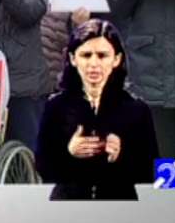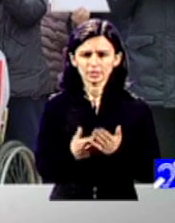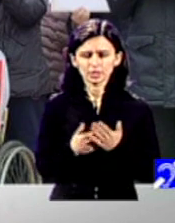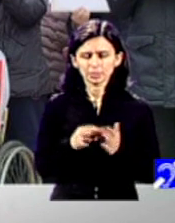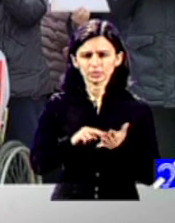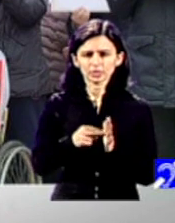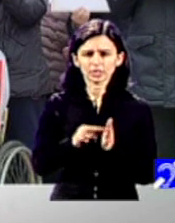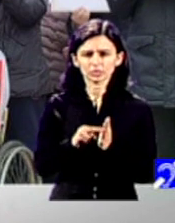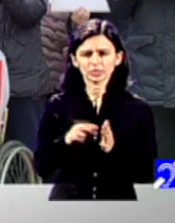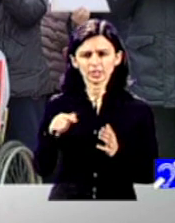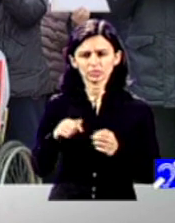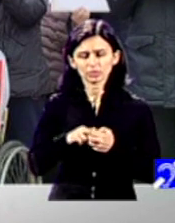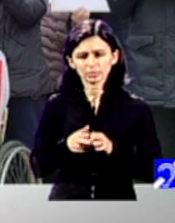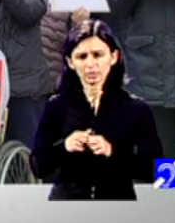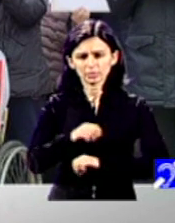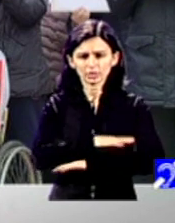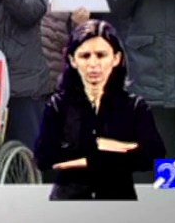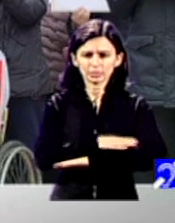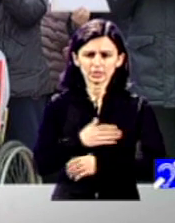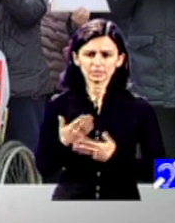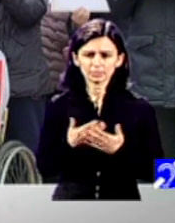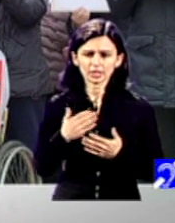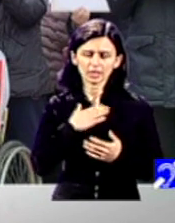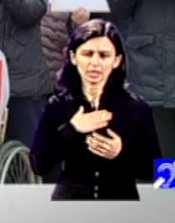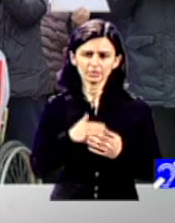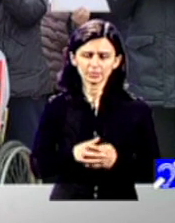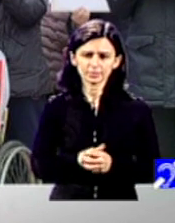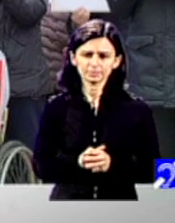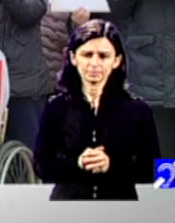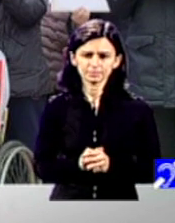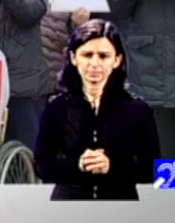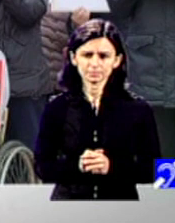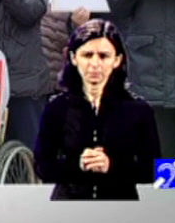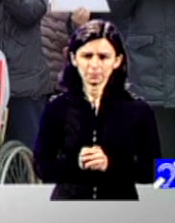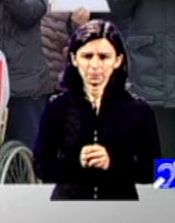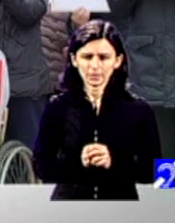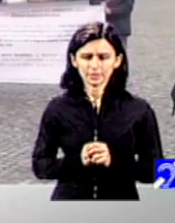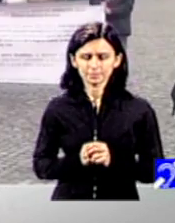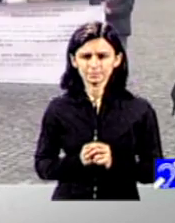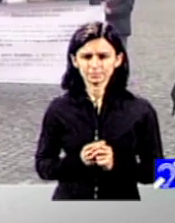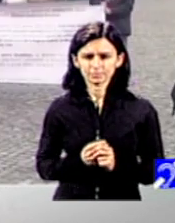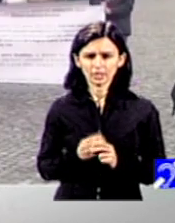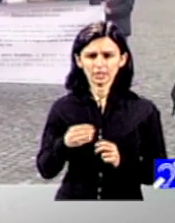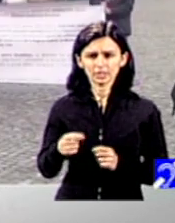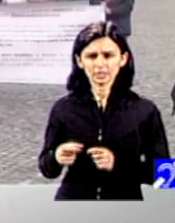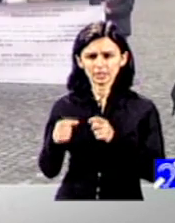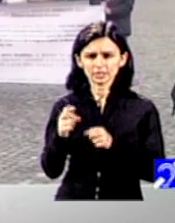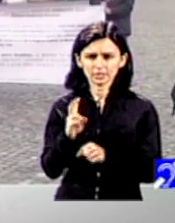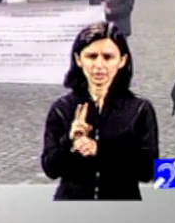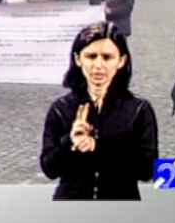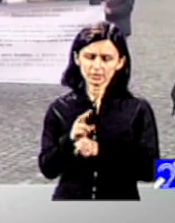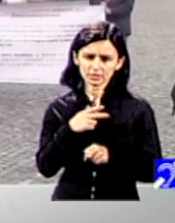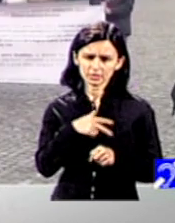acestor probleme de competență pe care le avem. Ce ați spus însă este foarte important de înțeles pentru că, într-adevăr, DGSPC-urile,